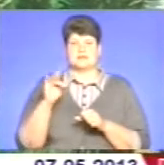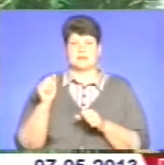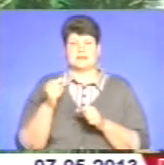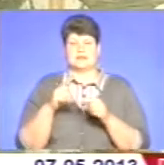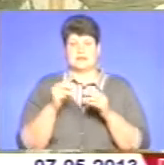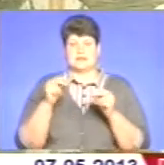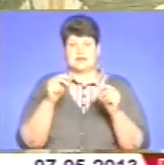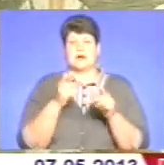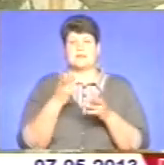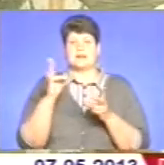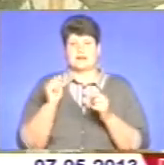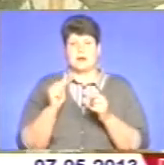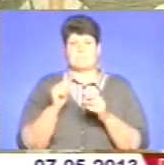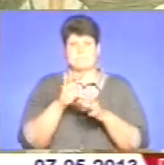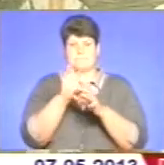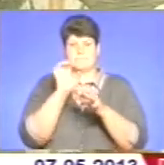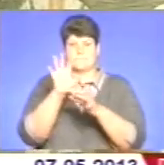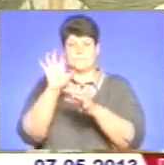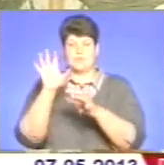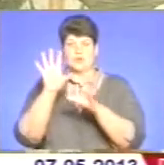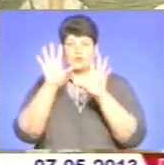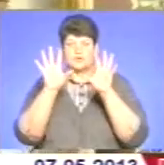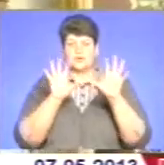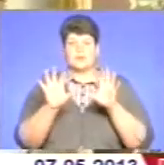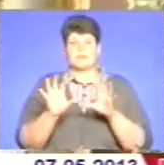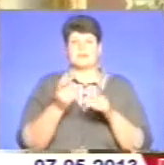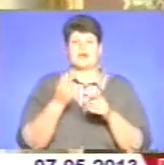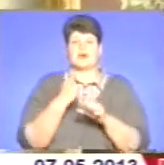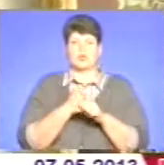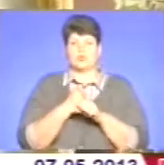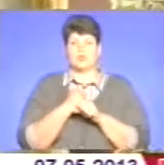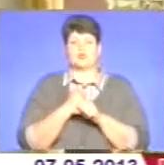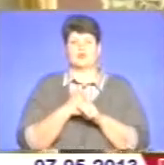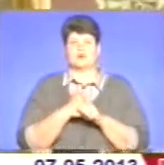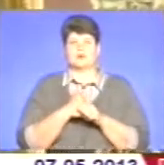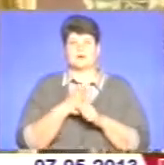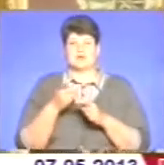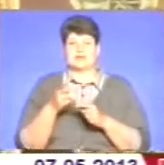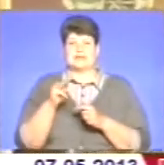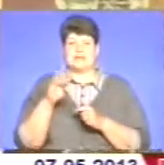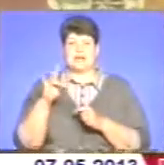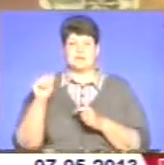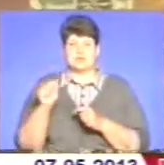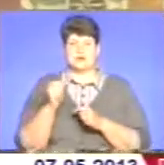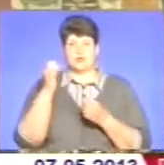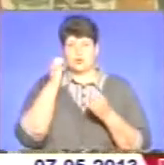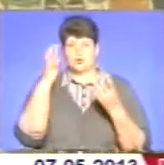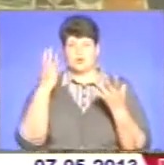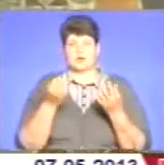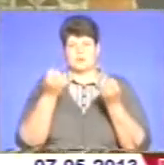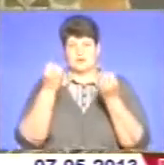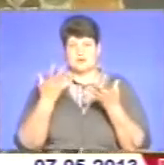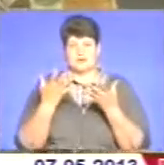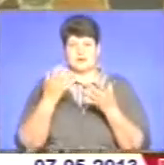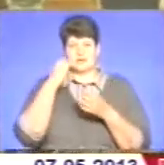створюючи об'ємне зображення. На роботу «Танець писанок» жінку надихнули символи трипільської культури і звичайна